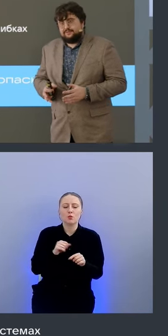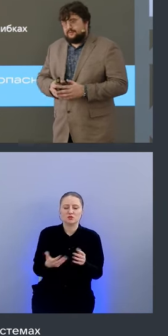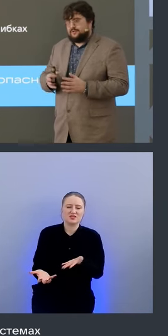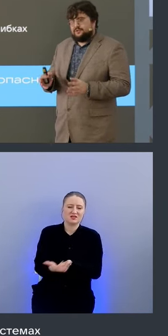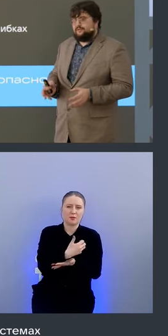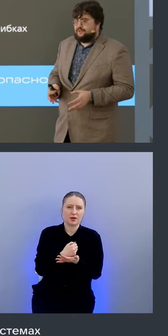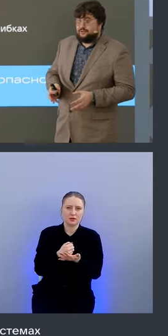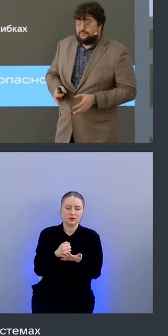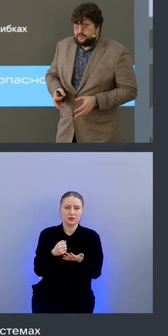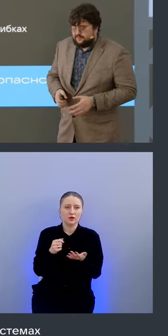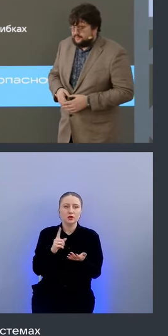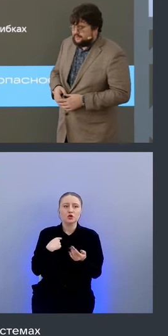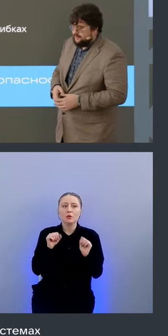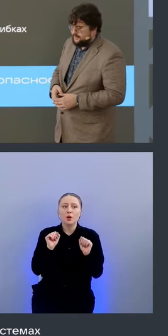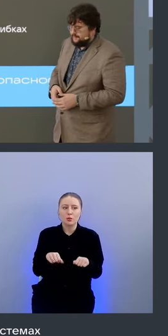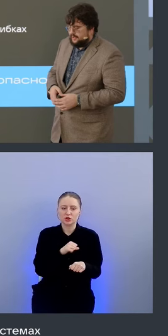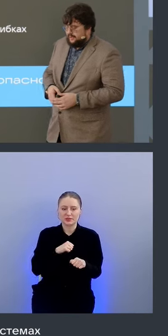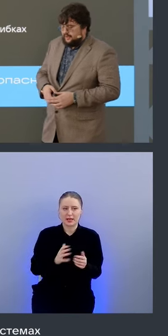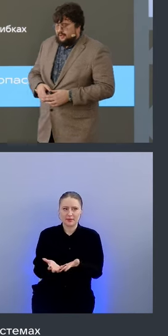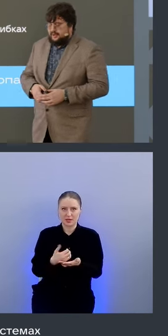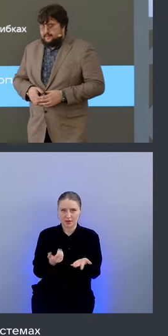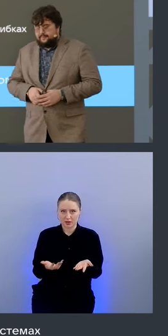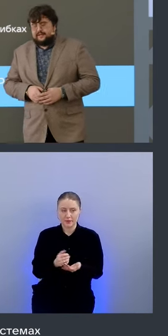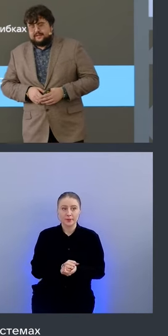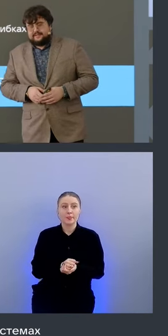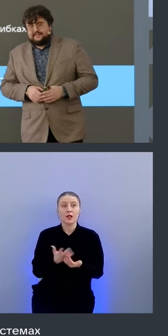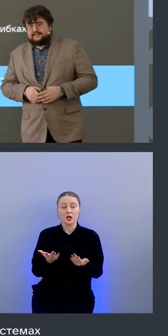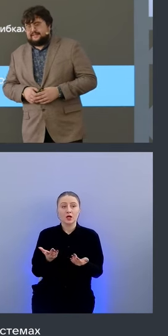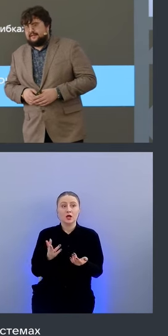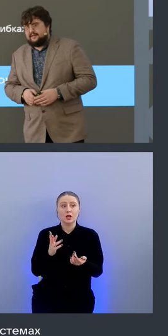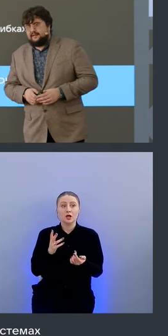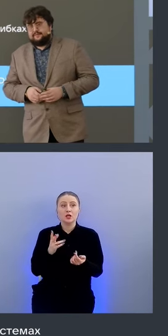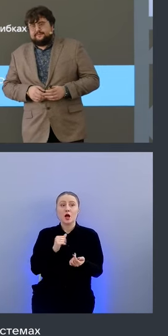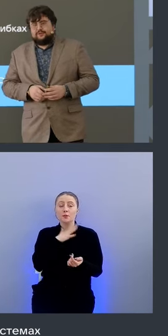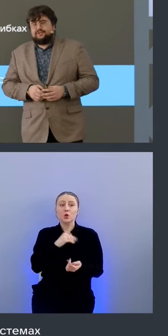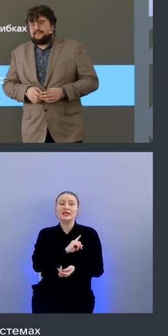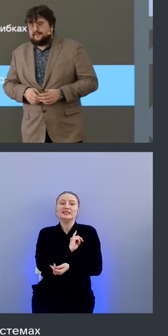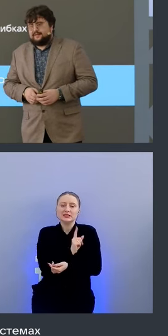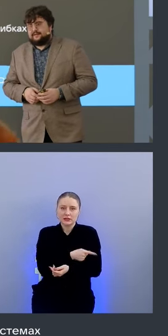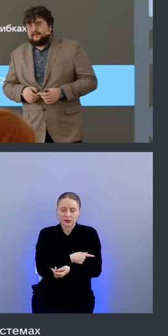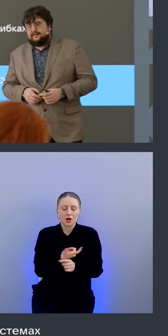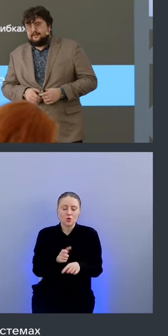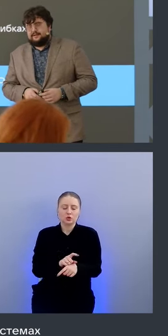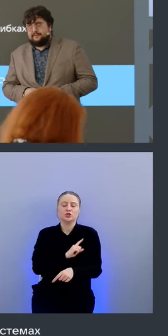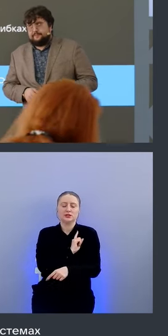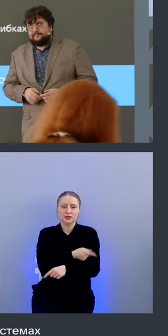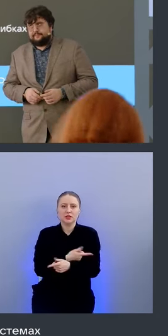всего что ну опять же чего-чего что можем собрать мы гораздо сильно очень сильно